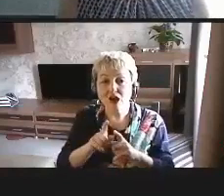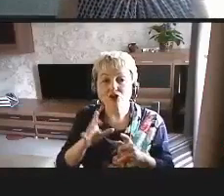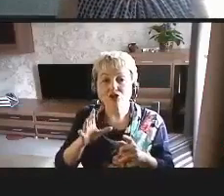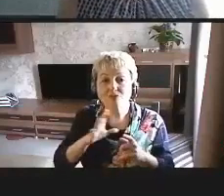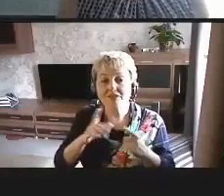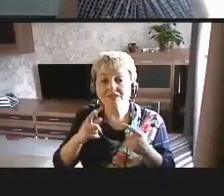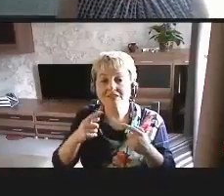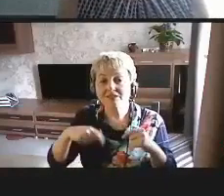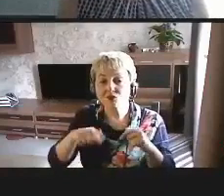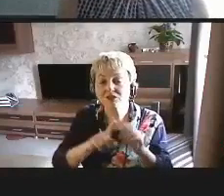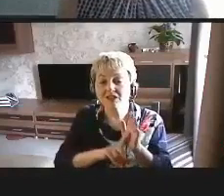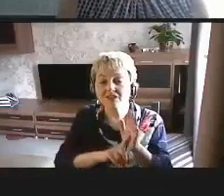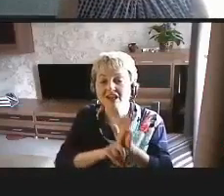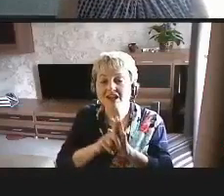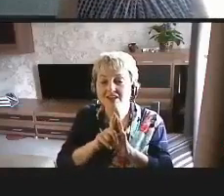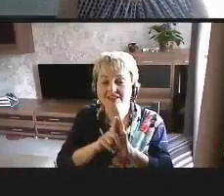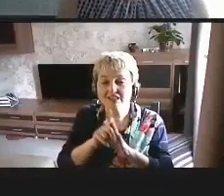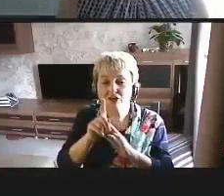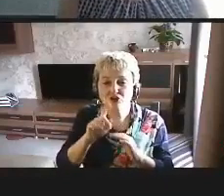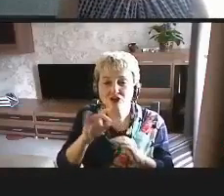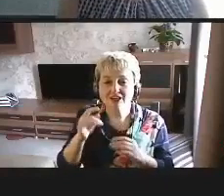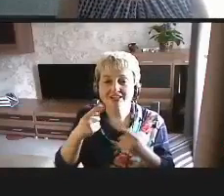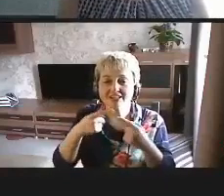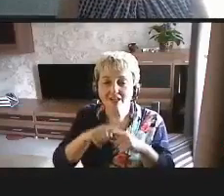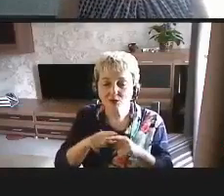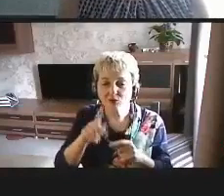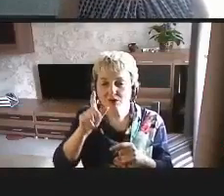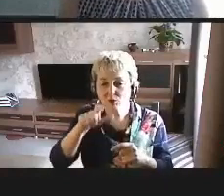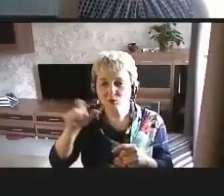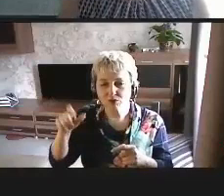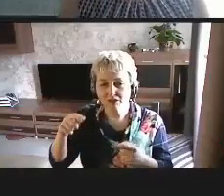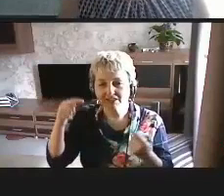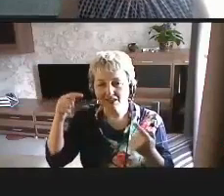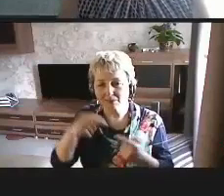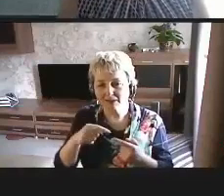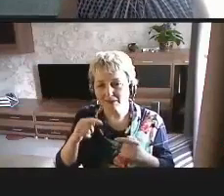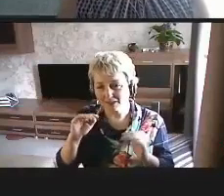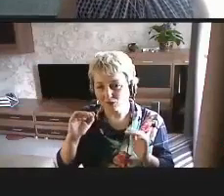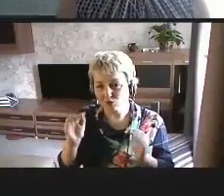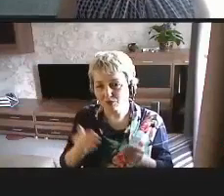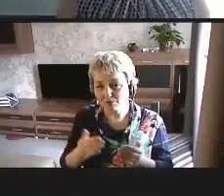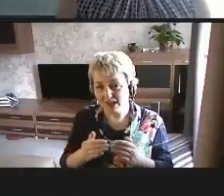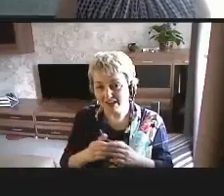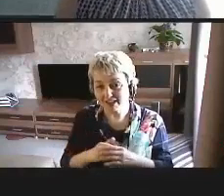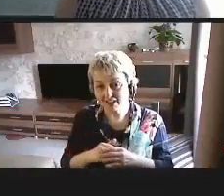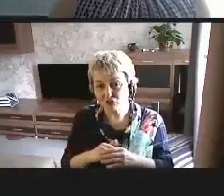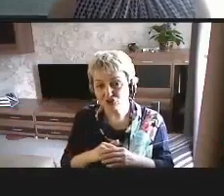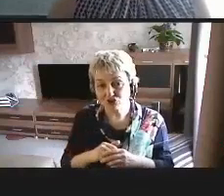изначально как технология для людей с определенными ограничениями.